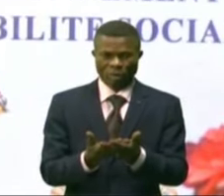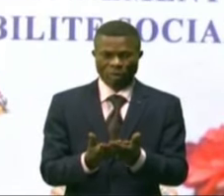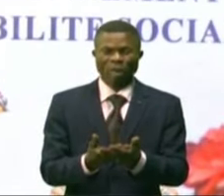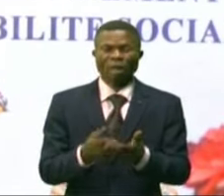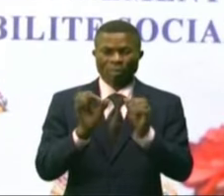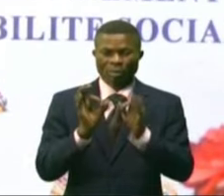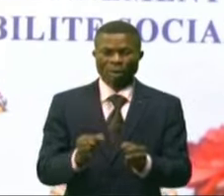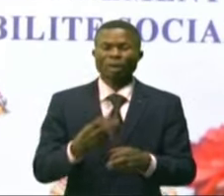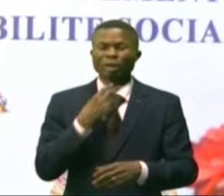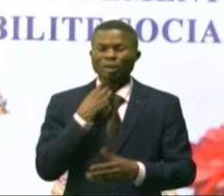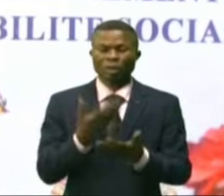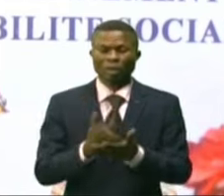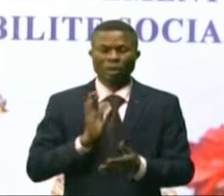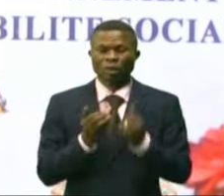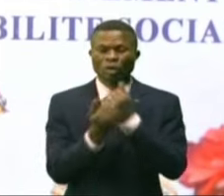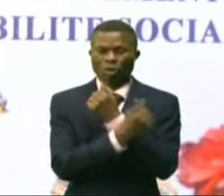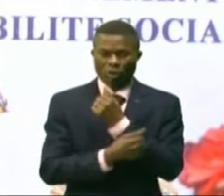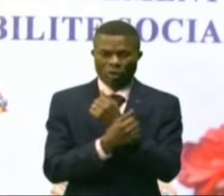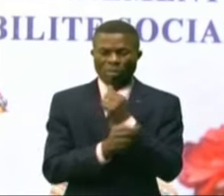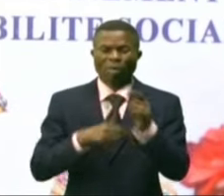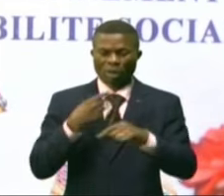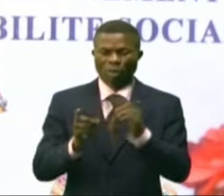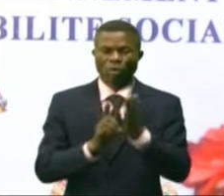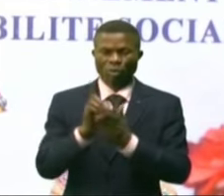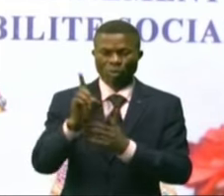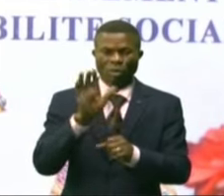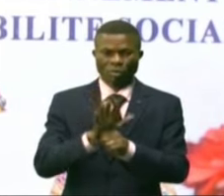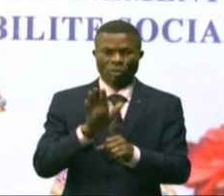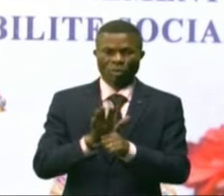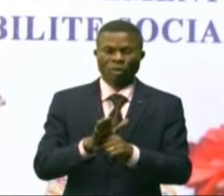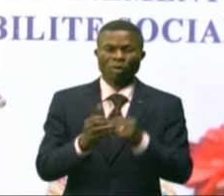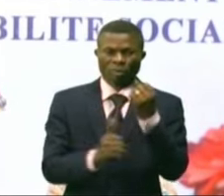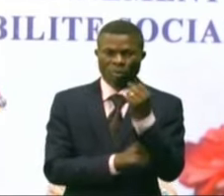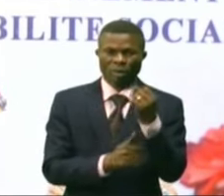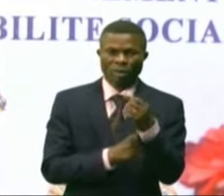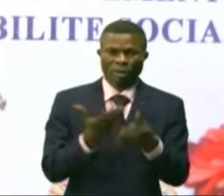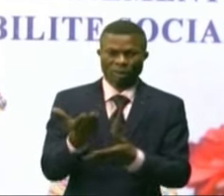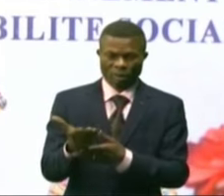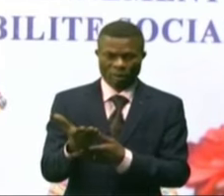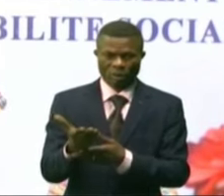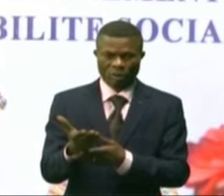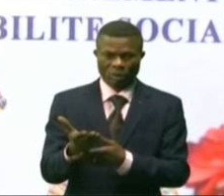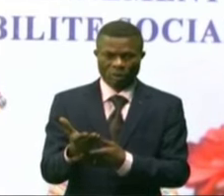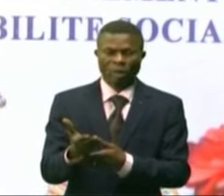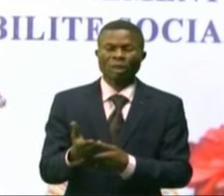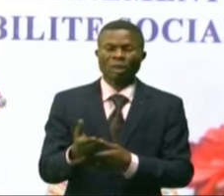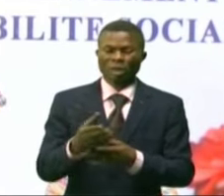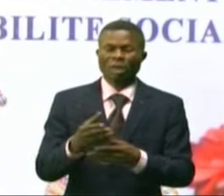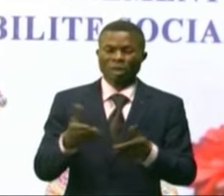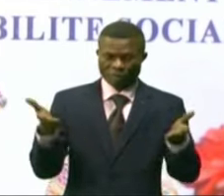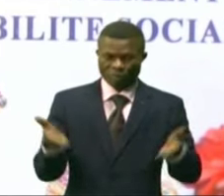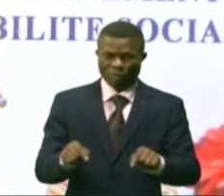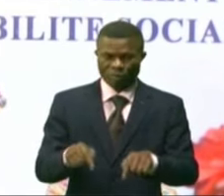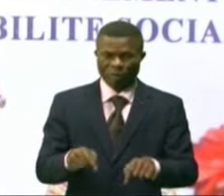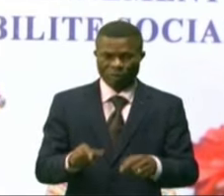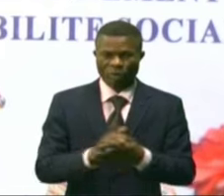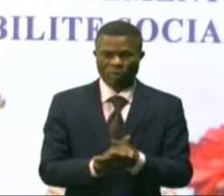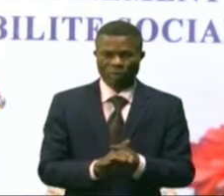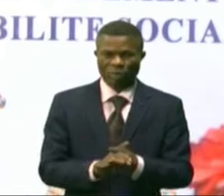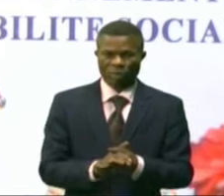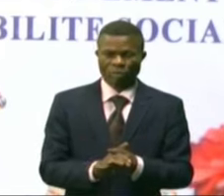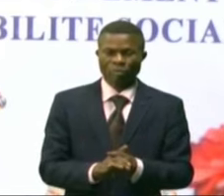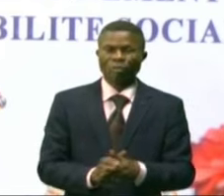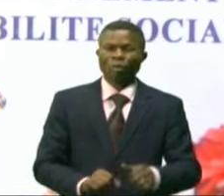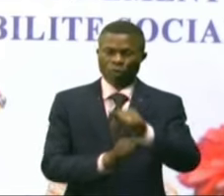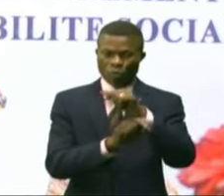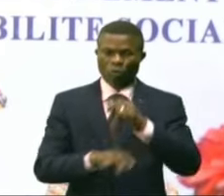notre pays décolle parce que la majorité de nos compatriotes sont des vulnérables. Et donc grâce à vous